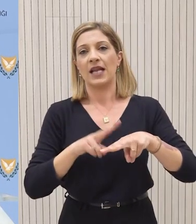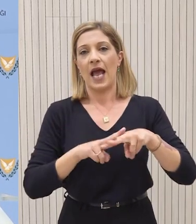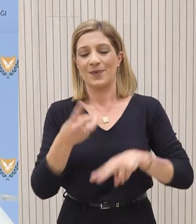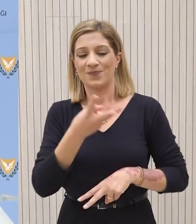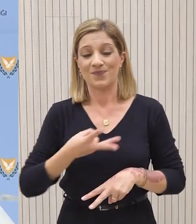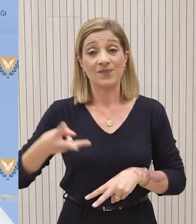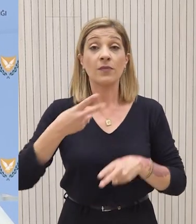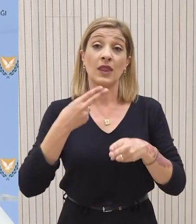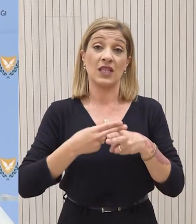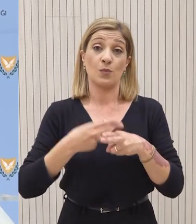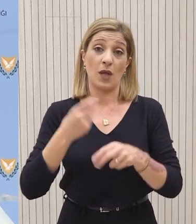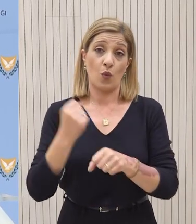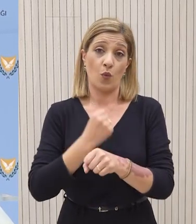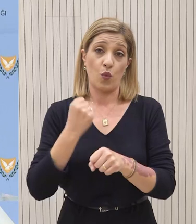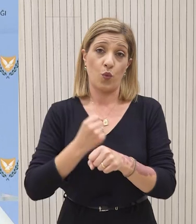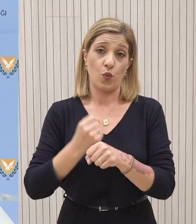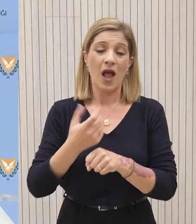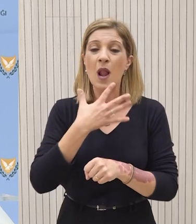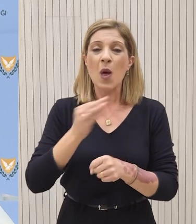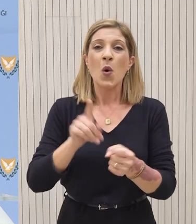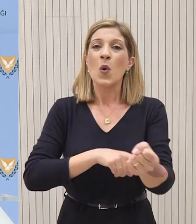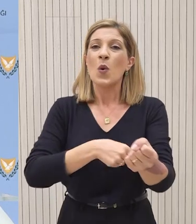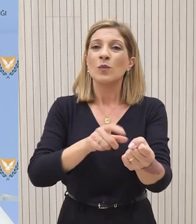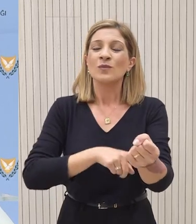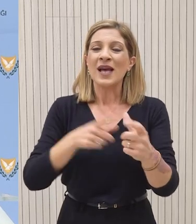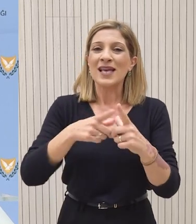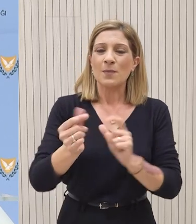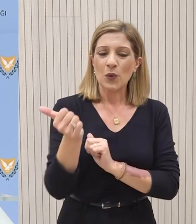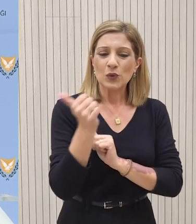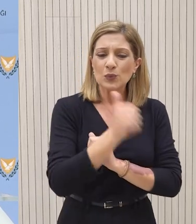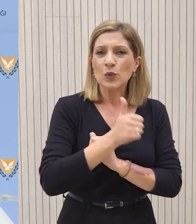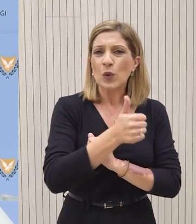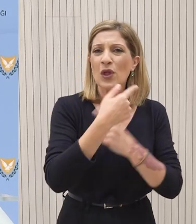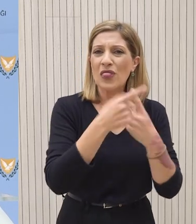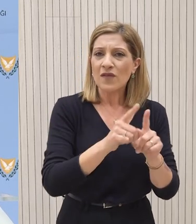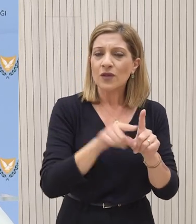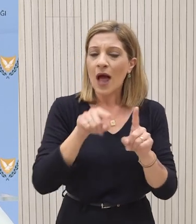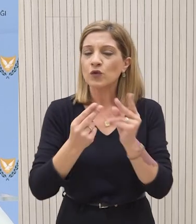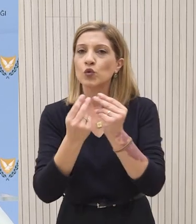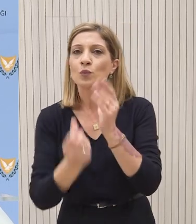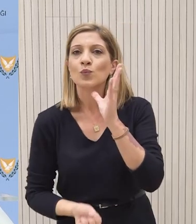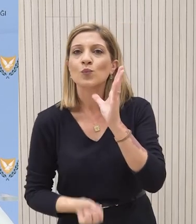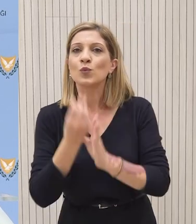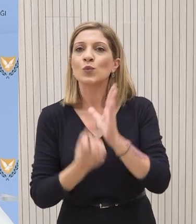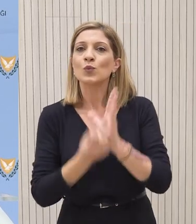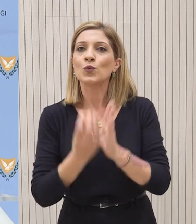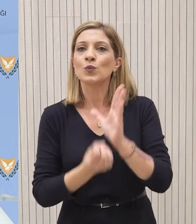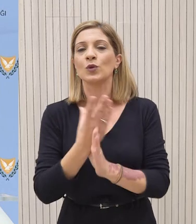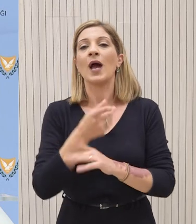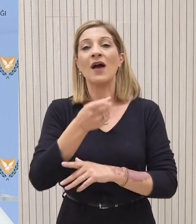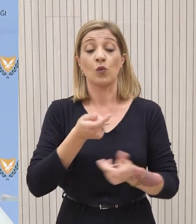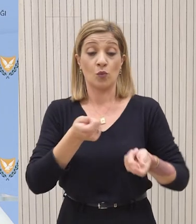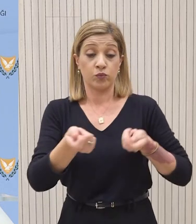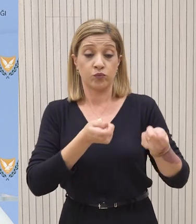εμβληματικό αυτό έργο θα άρρει την ηλεκτρική απομόνωση της Κύπρου και θα ανοίξει μια νέα ενεργειακή λιοφόρο στην Ανατολική Μεσόγειο και έχει εξασφαλίσει